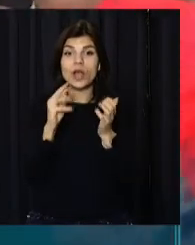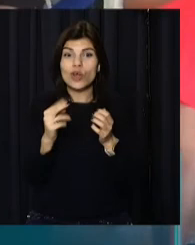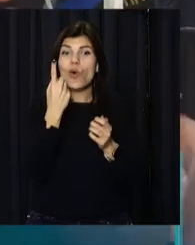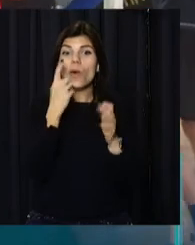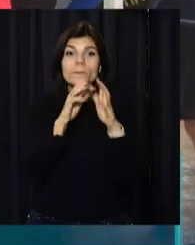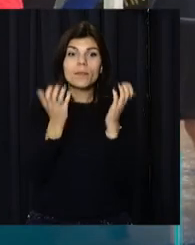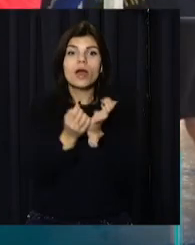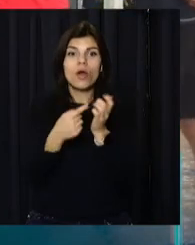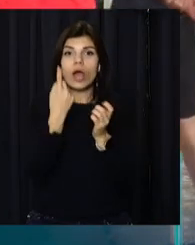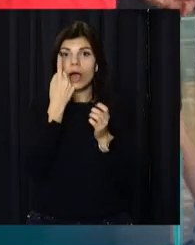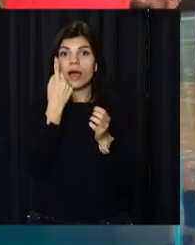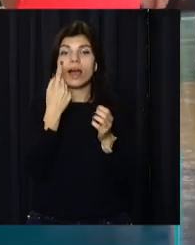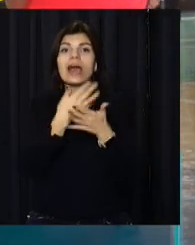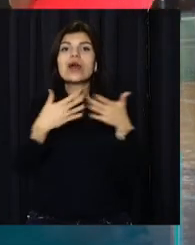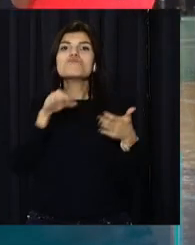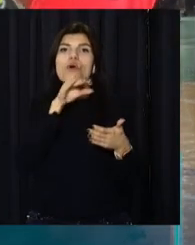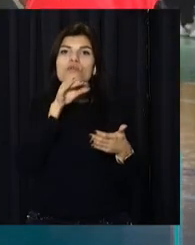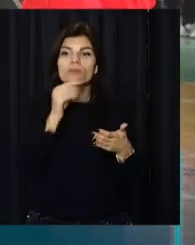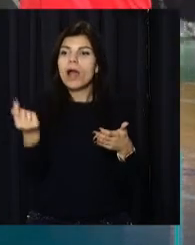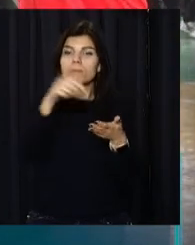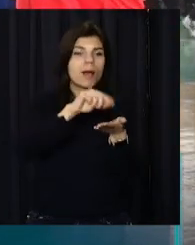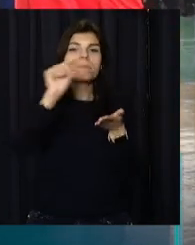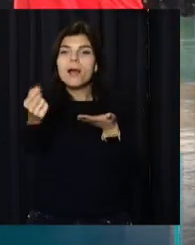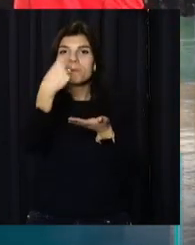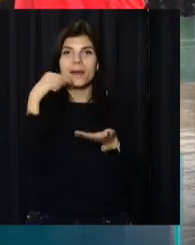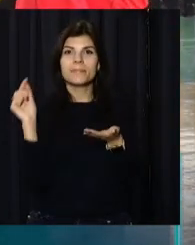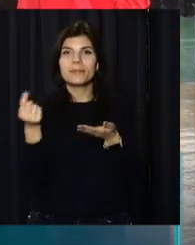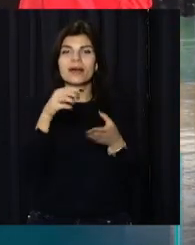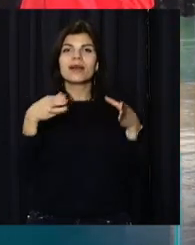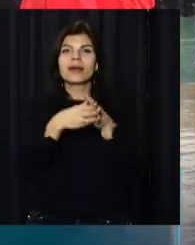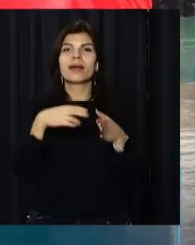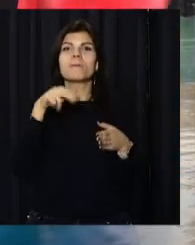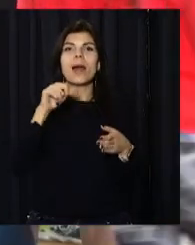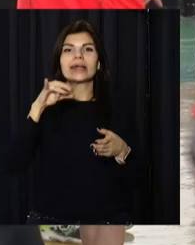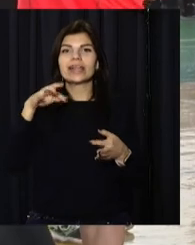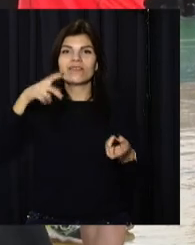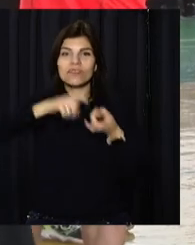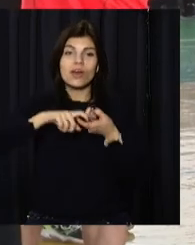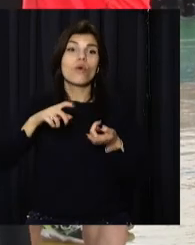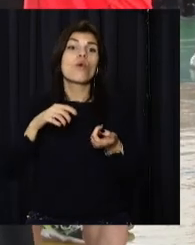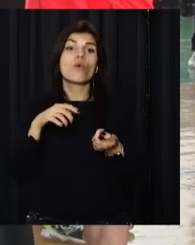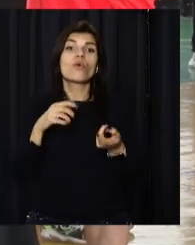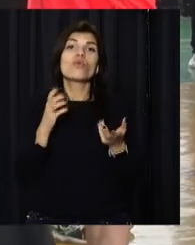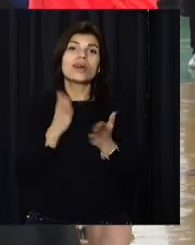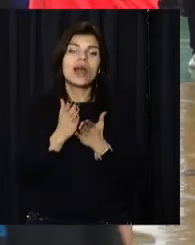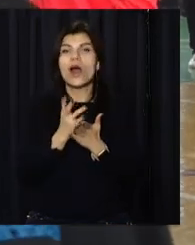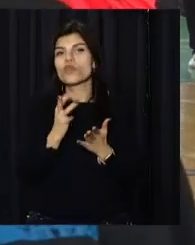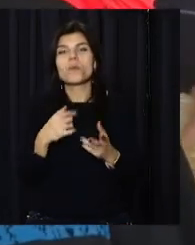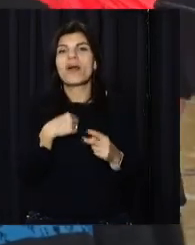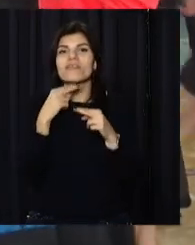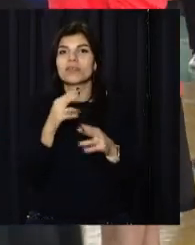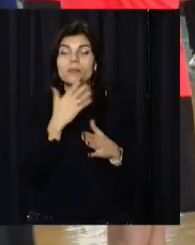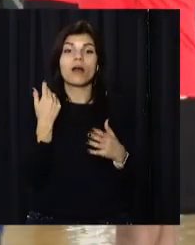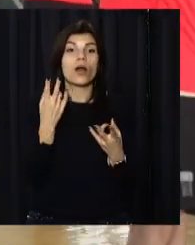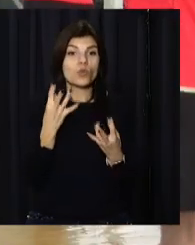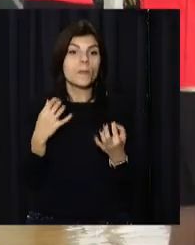м'яч, і він об'єднує різні професії, різні політичні партії. Воно це і є єднання, ми, мабуть, чому не придаємо уваги,